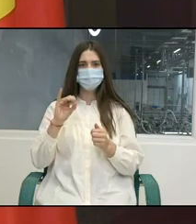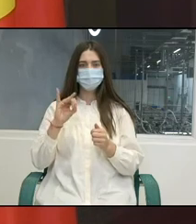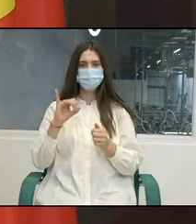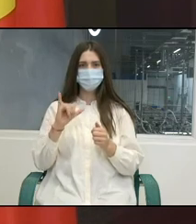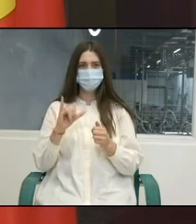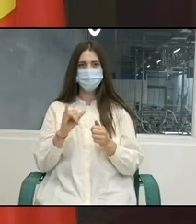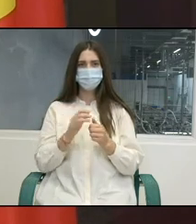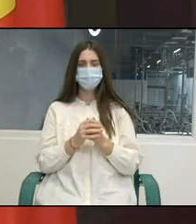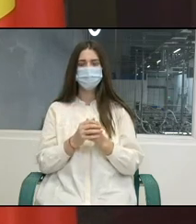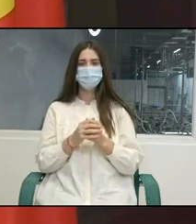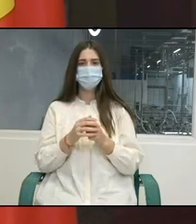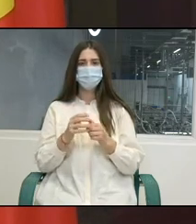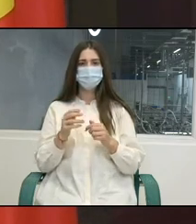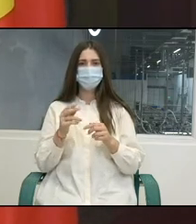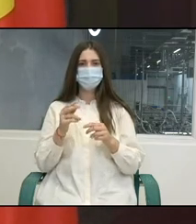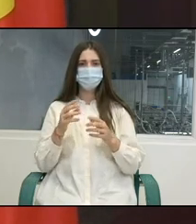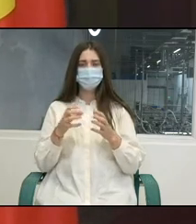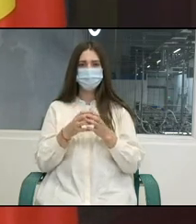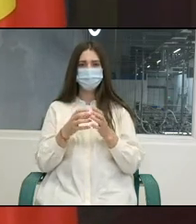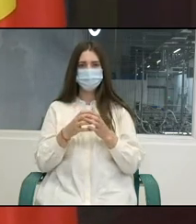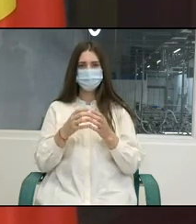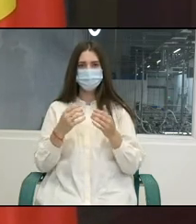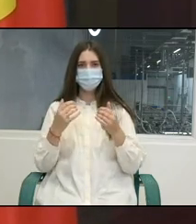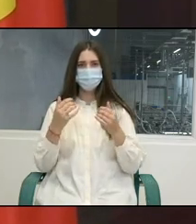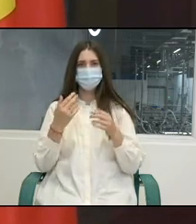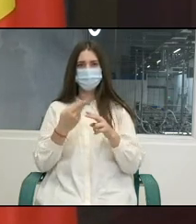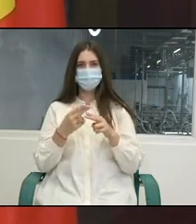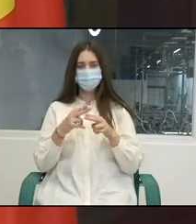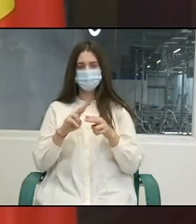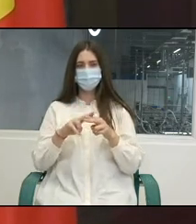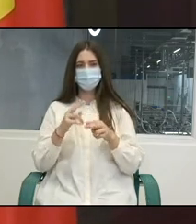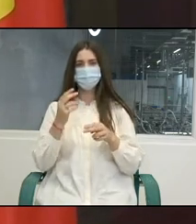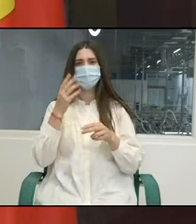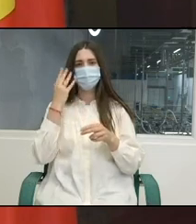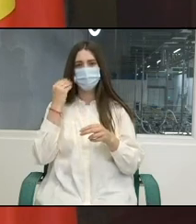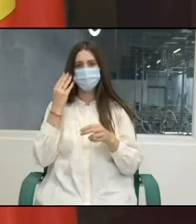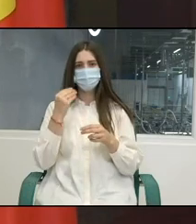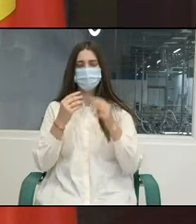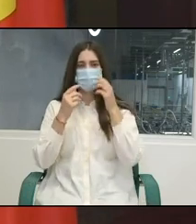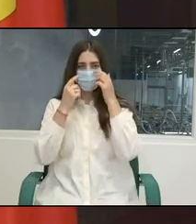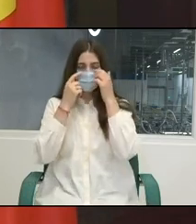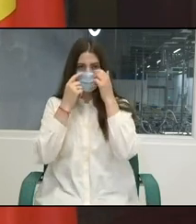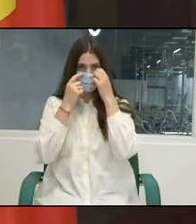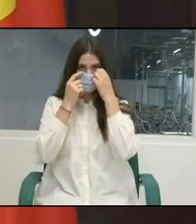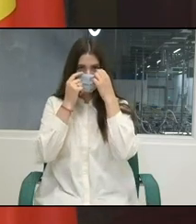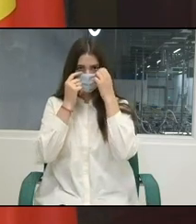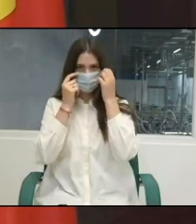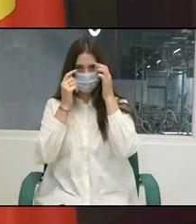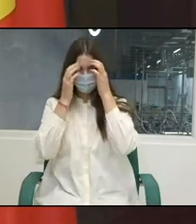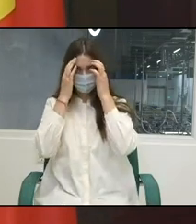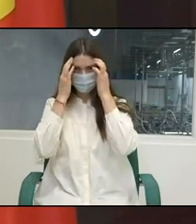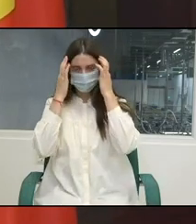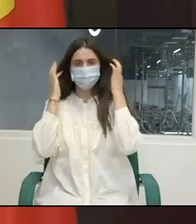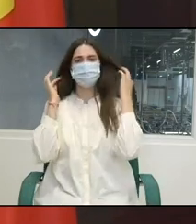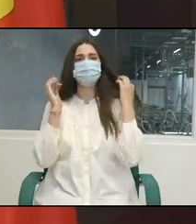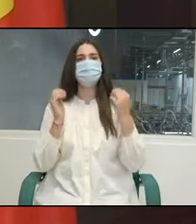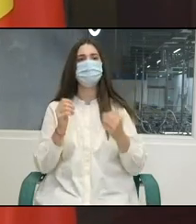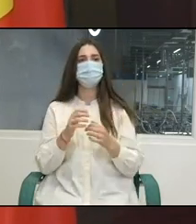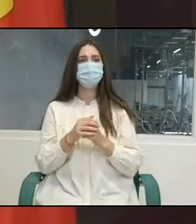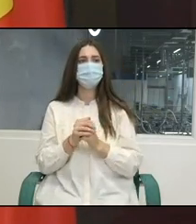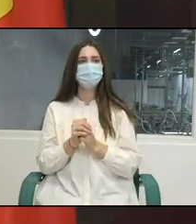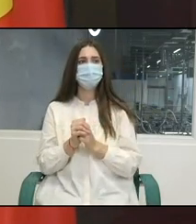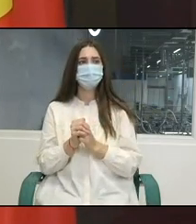Republica Moldova și am onoarea să moderez acest eveniment festiv. În